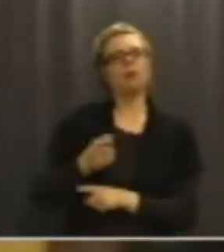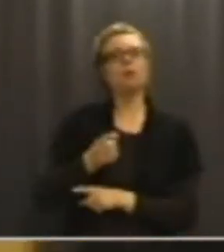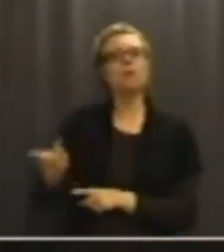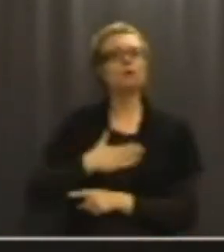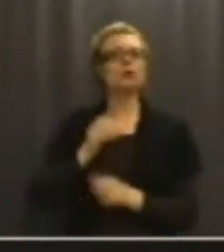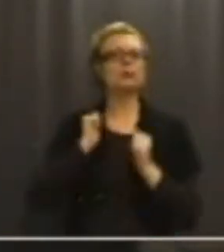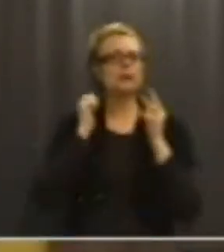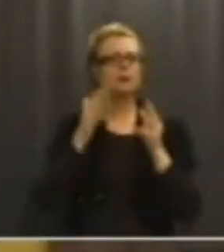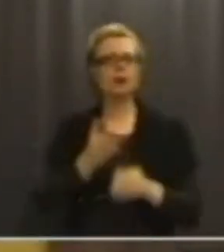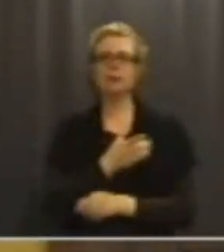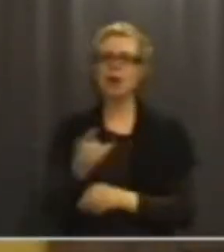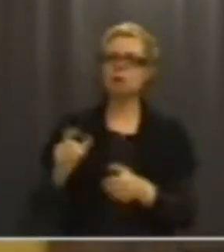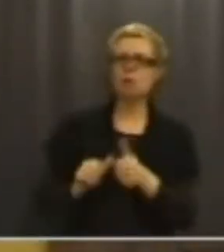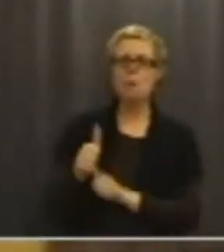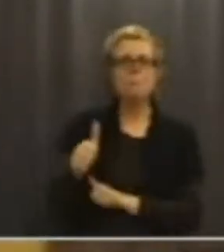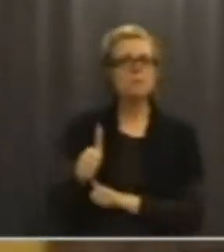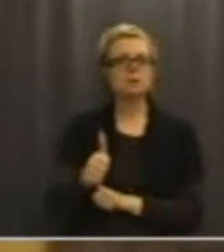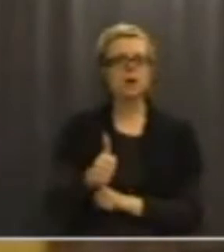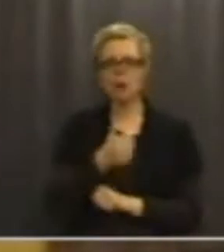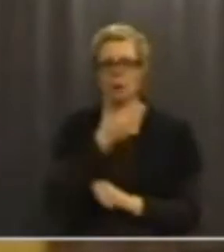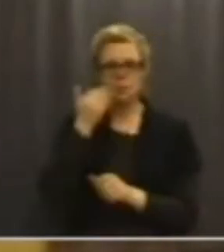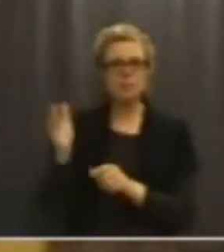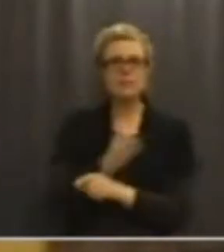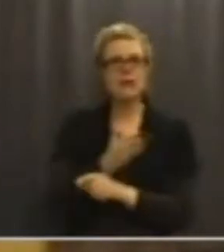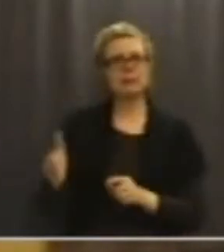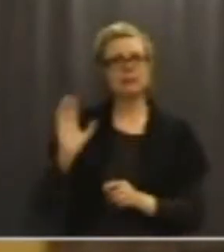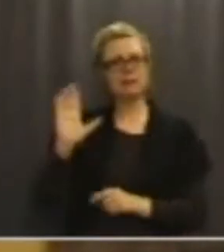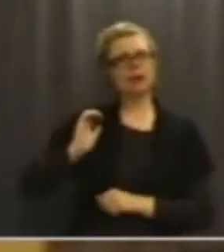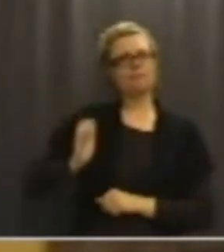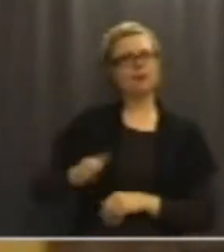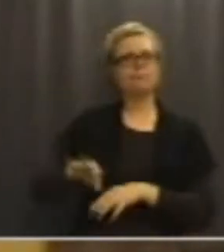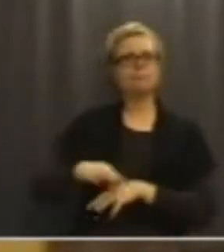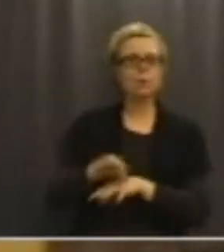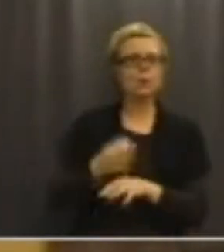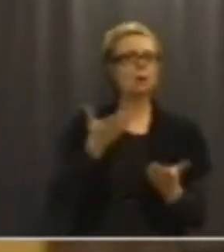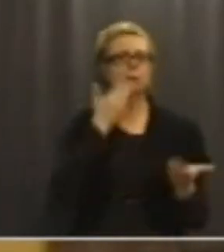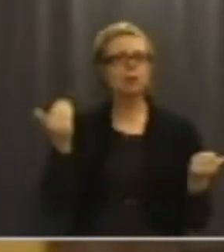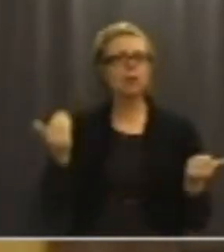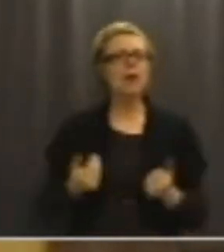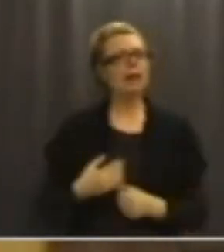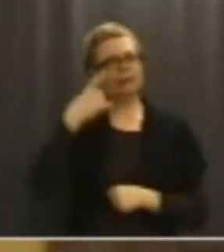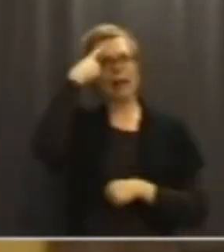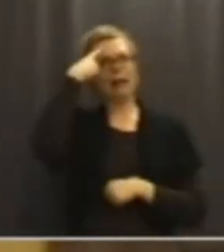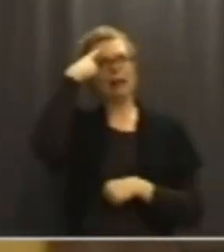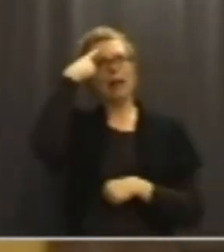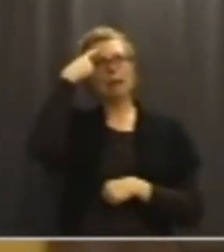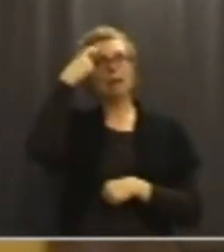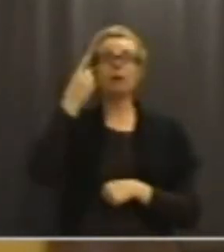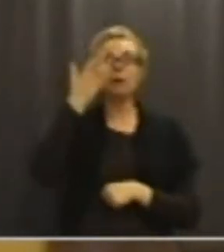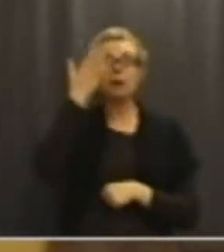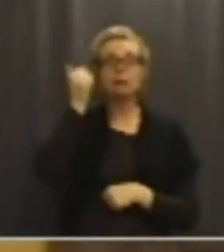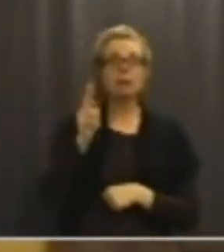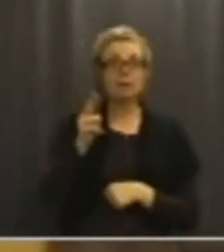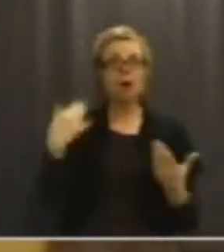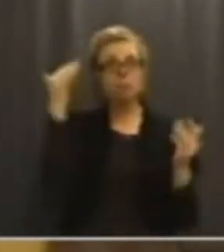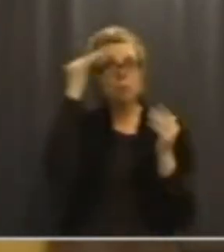givet att inte deras kompisar heller slår sina kvinnor. Man tänker inte att det kan vara ett problem.